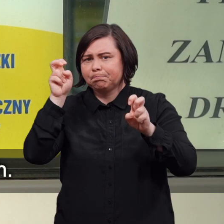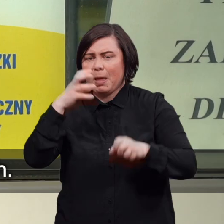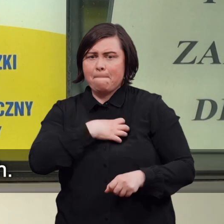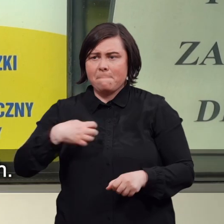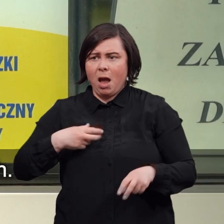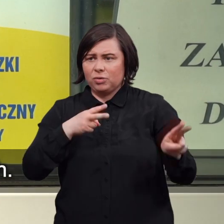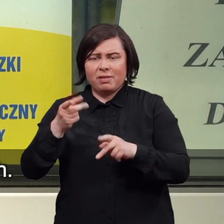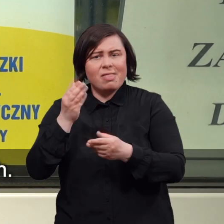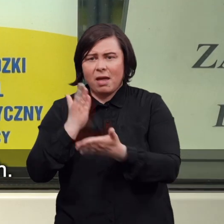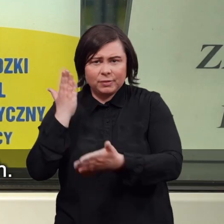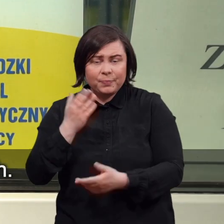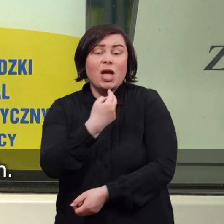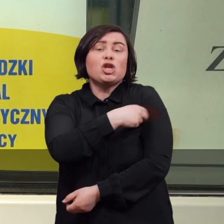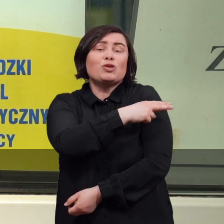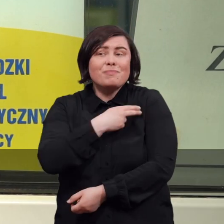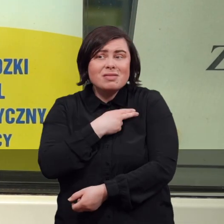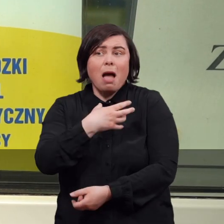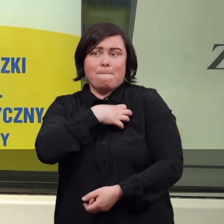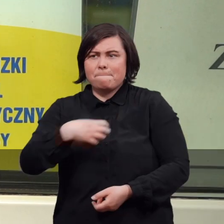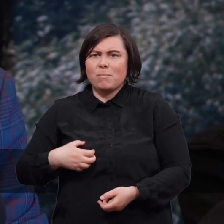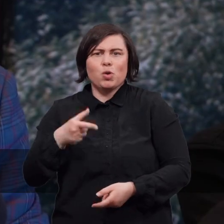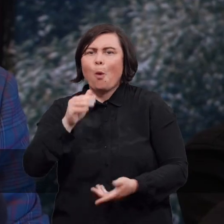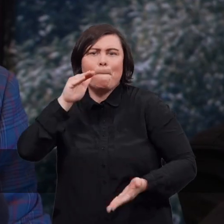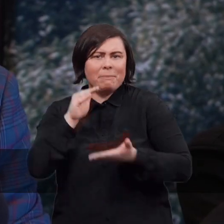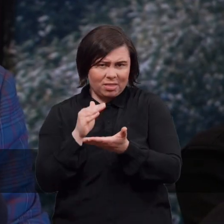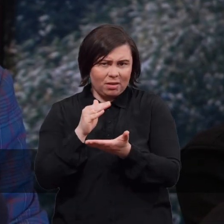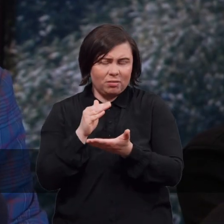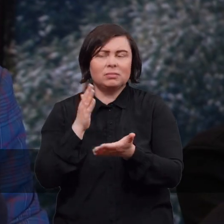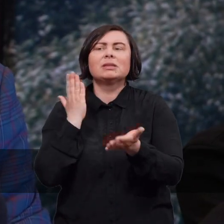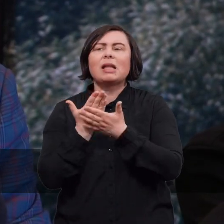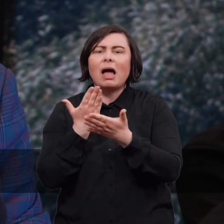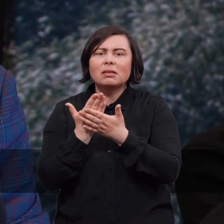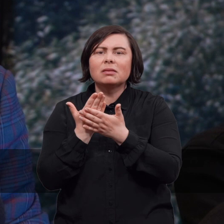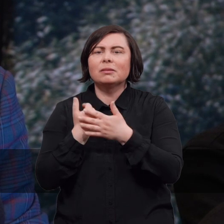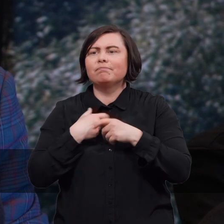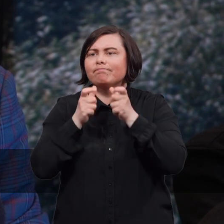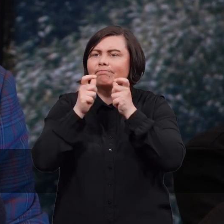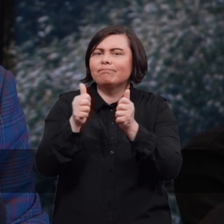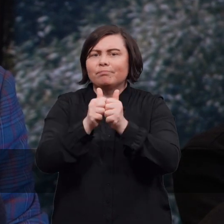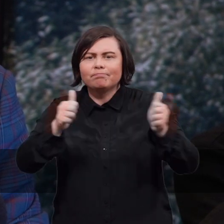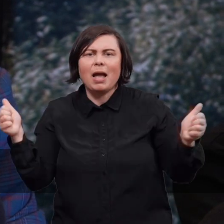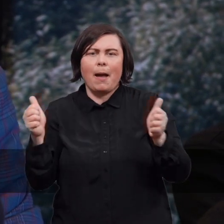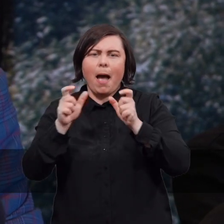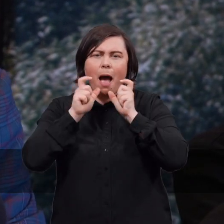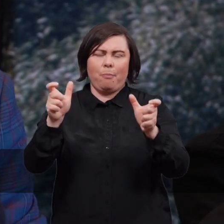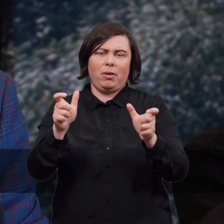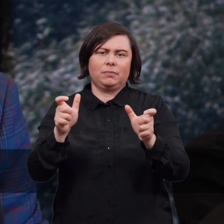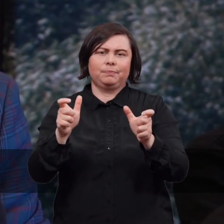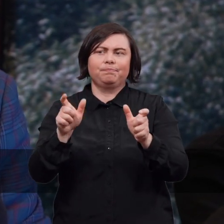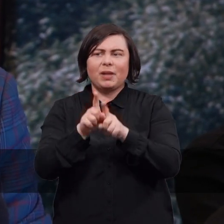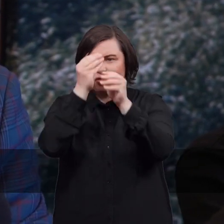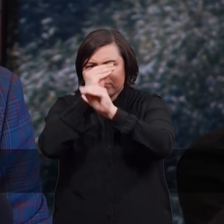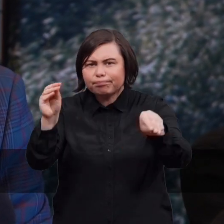niekoniecznie tzw. marszałkowskich. Szpitala marszałkowskie to jest minimum i dlatego też ten apel i